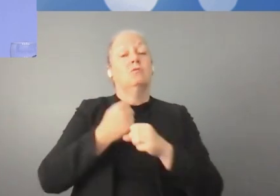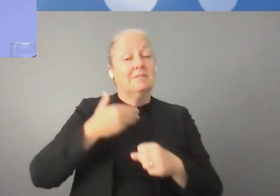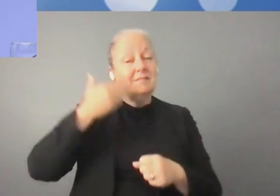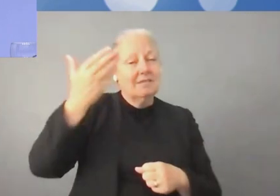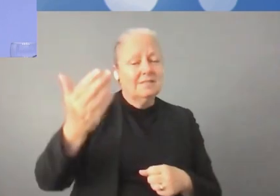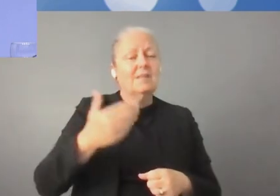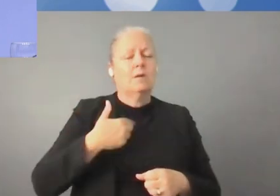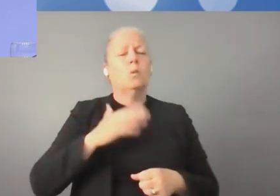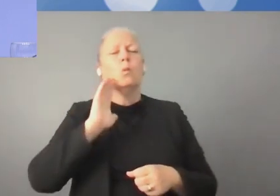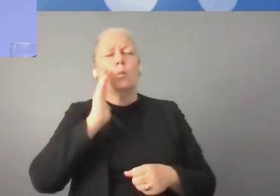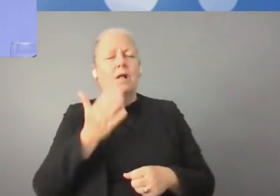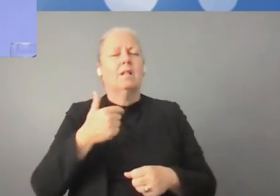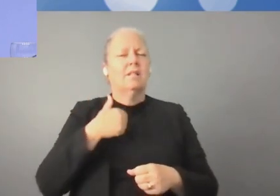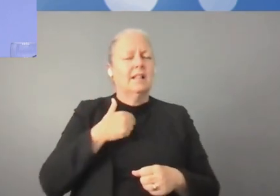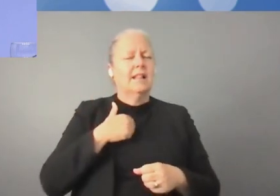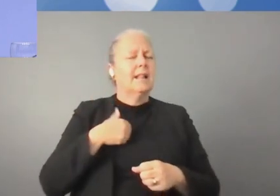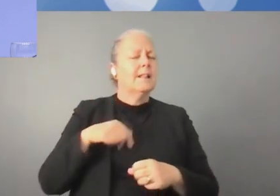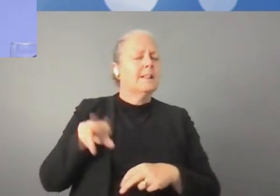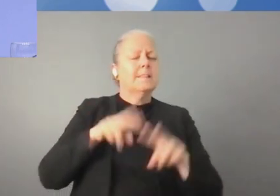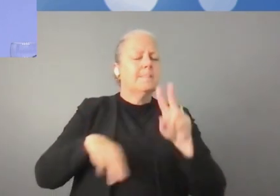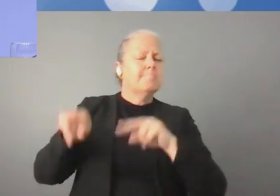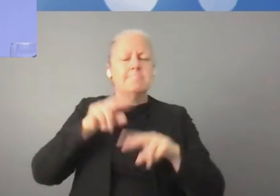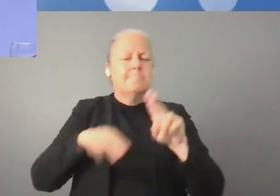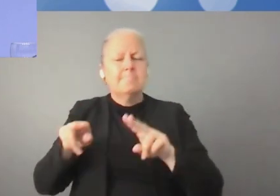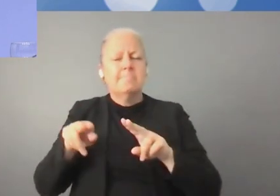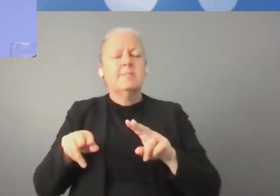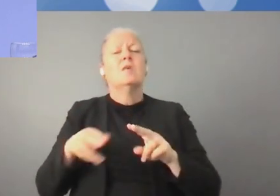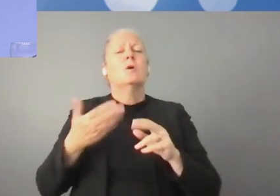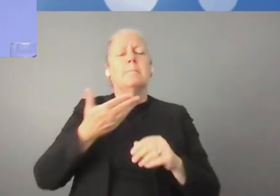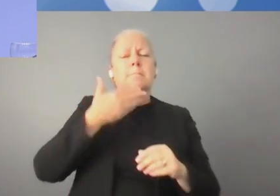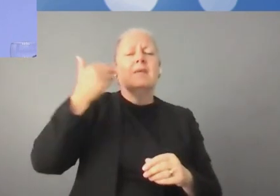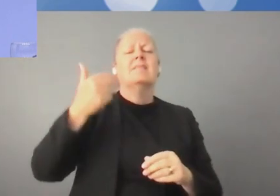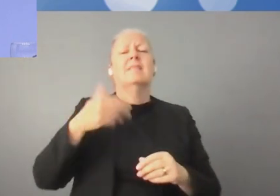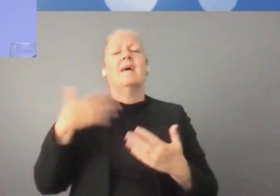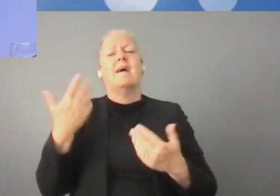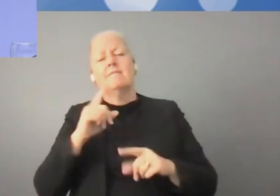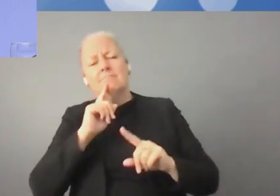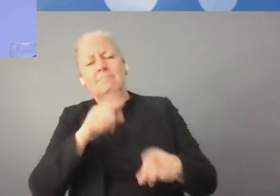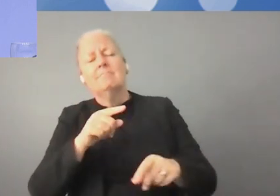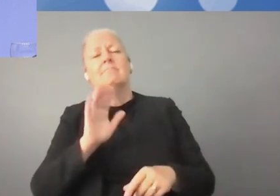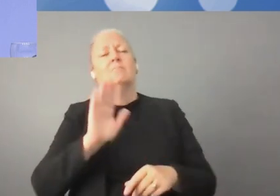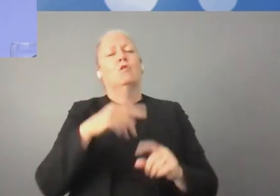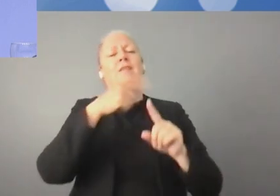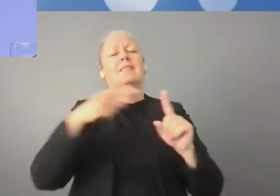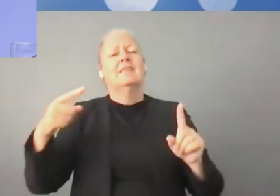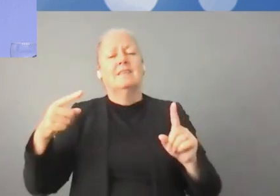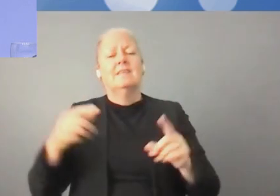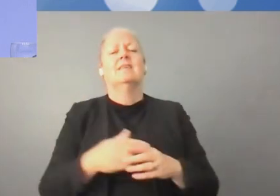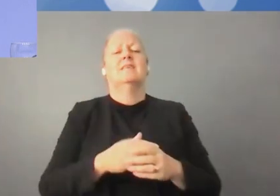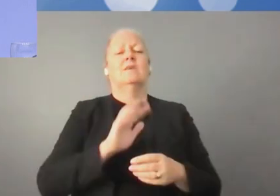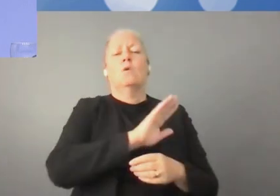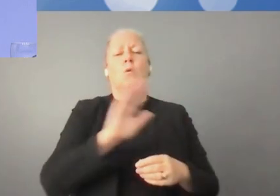nous ne sommes pas en état de nous développer car le monde qui est devant nous est déjà numérique. Je voulais vous dire qu